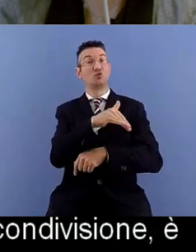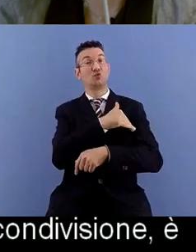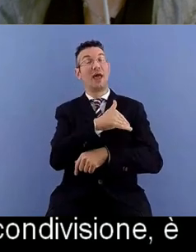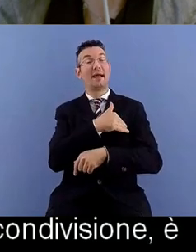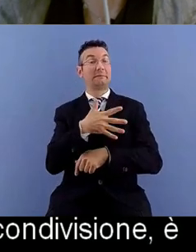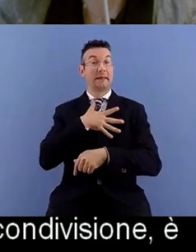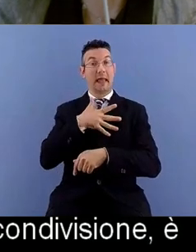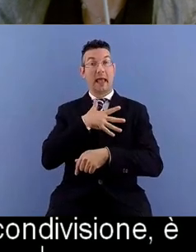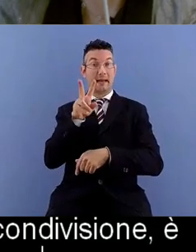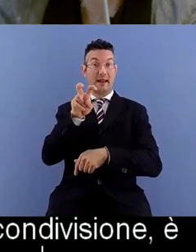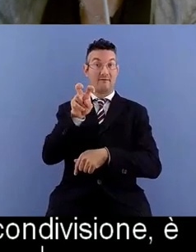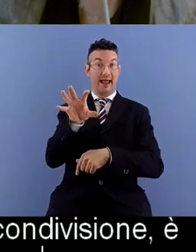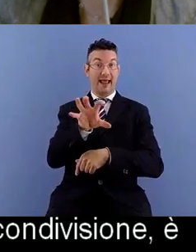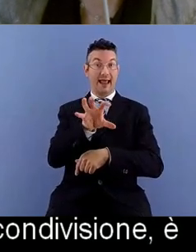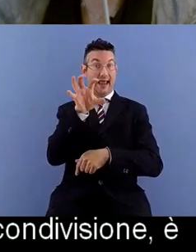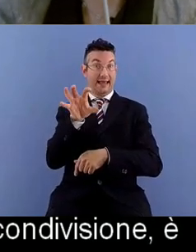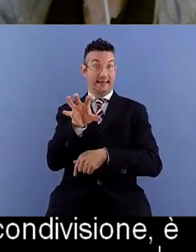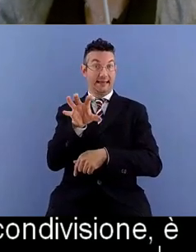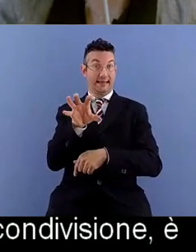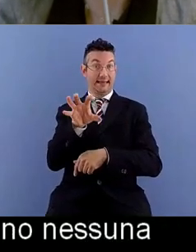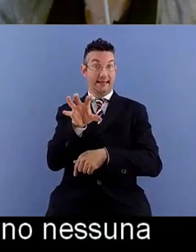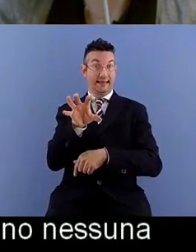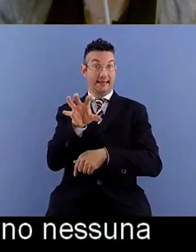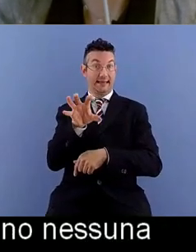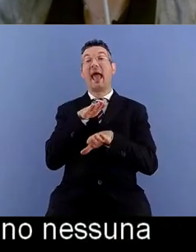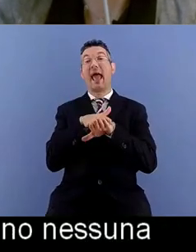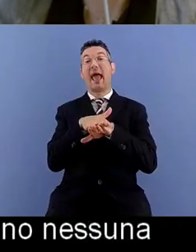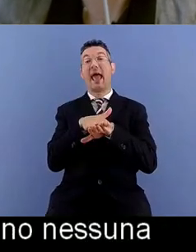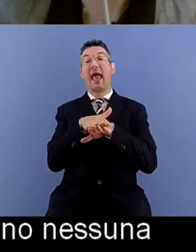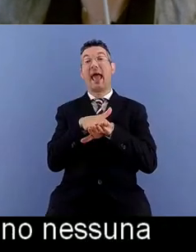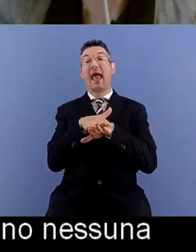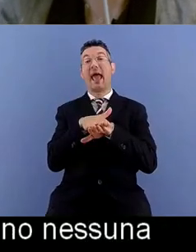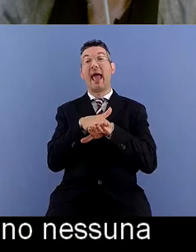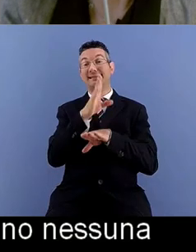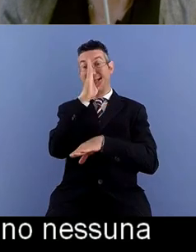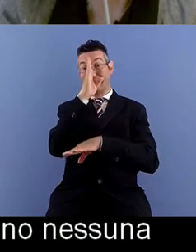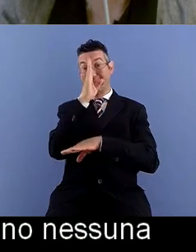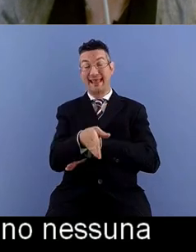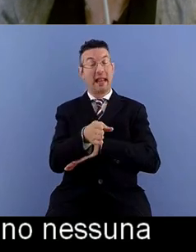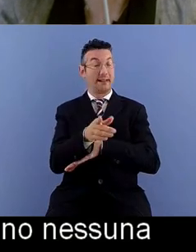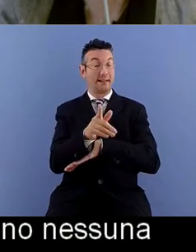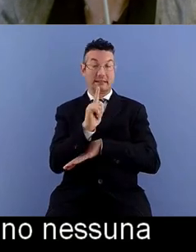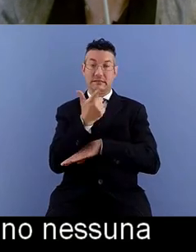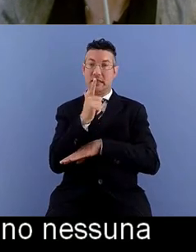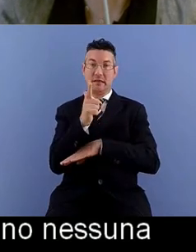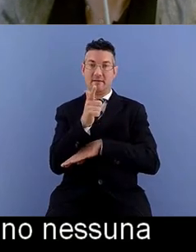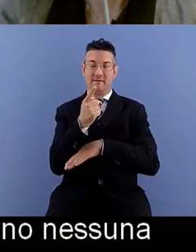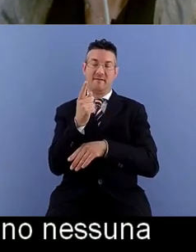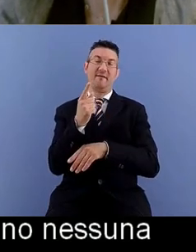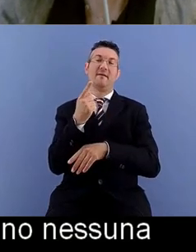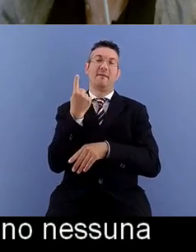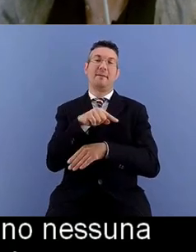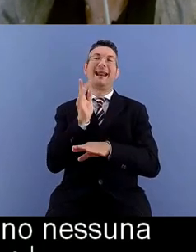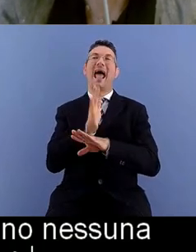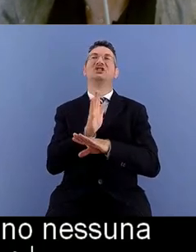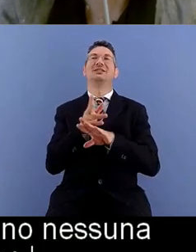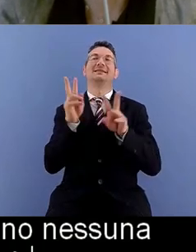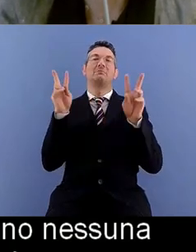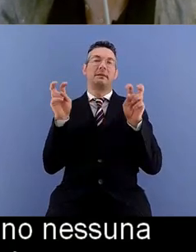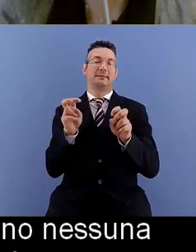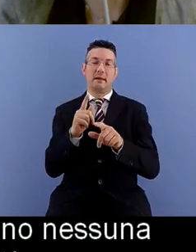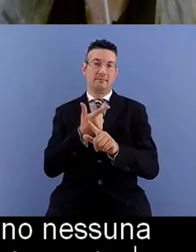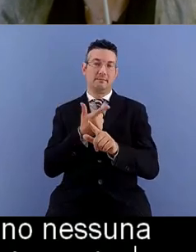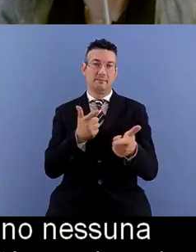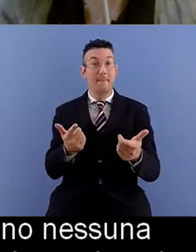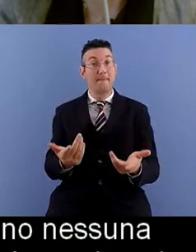esperienza diretta o di progetto fino allora sui temi dell'accessibilità ma che mi sembra